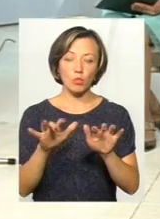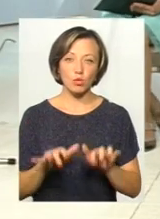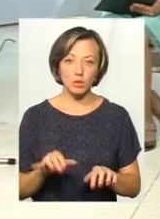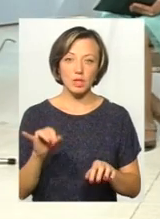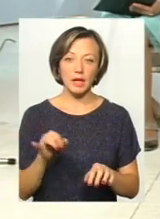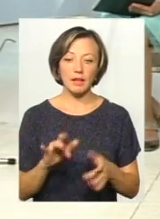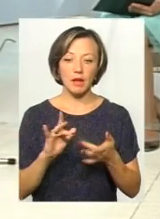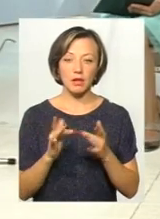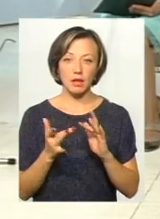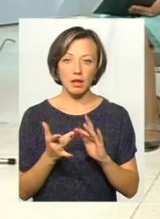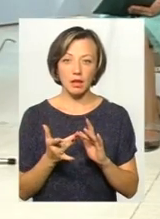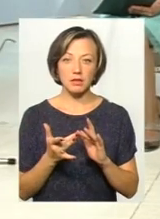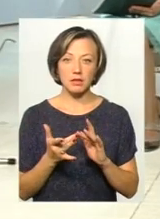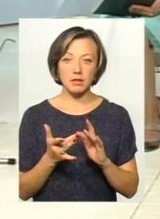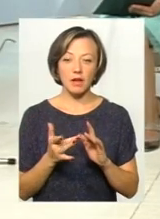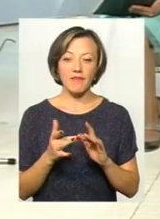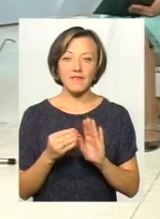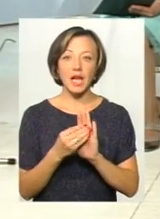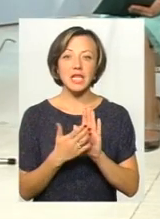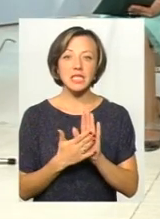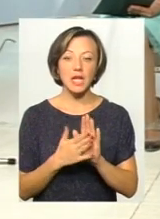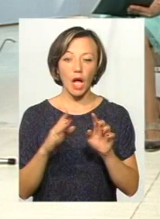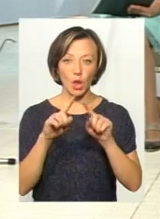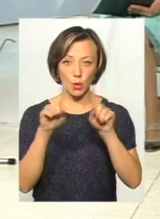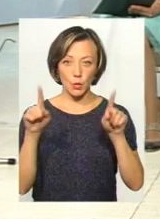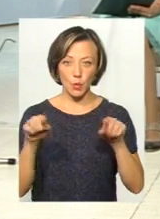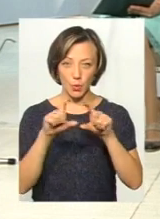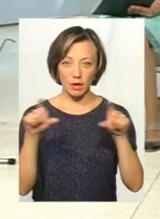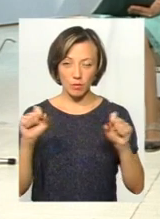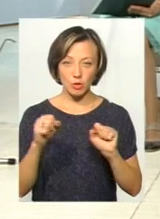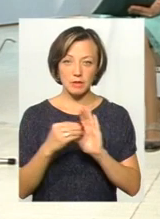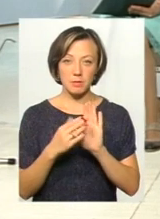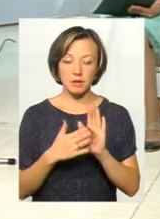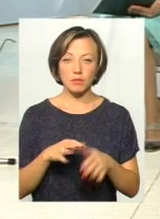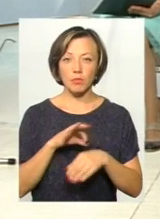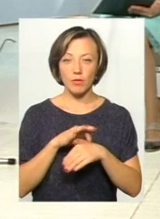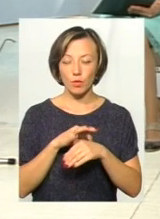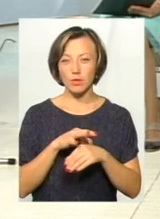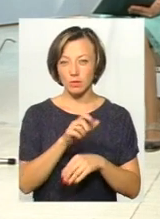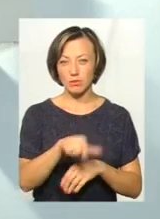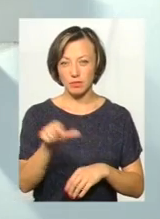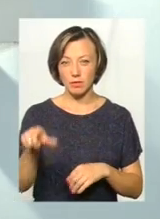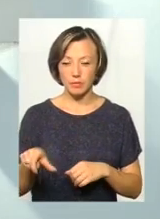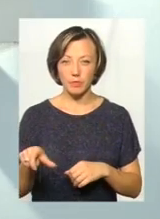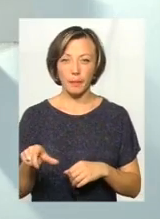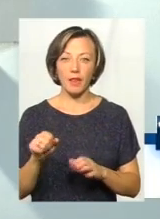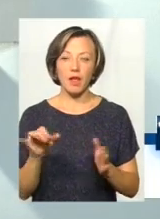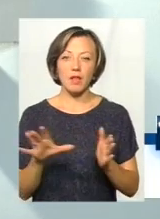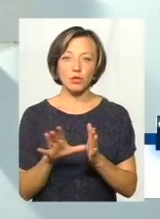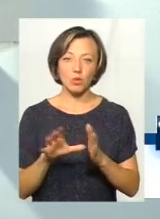та мережі інтернету, власне, в реєстратурі для початку, для того, щоб можна записувати і проводити запис пацієнтів в